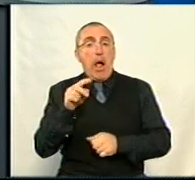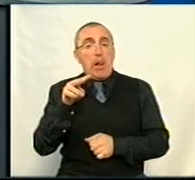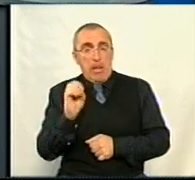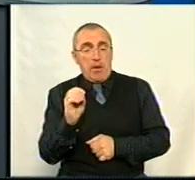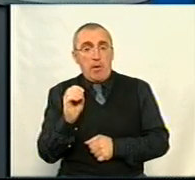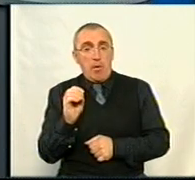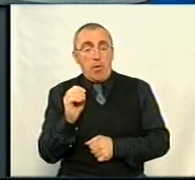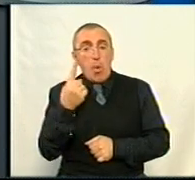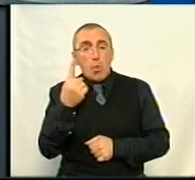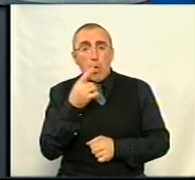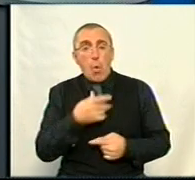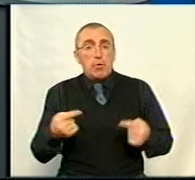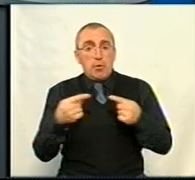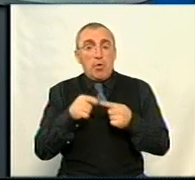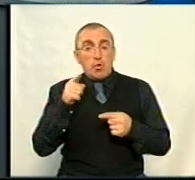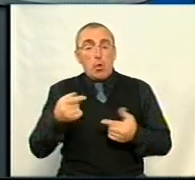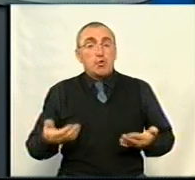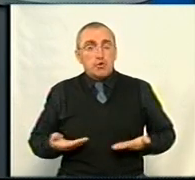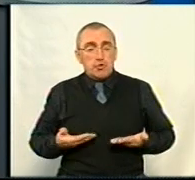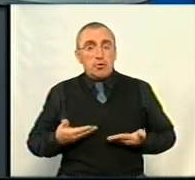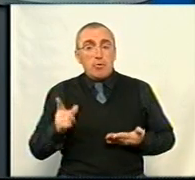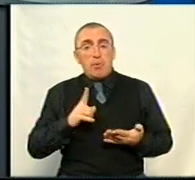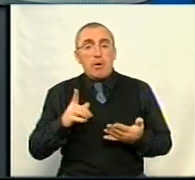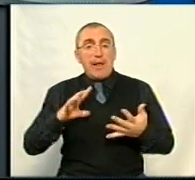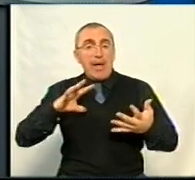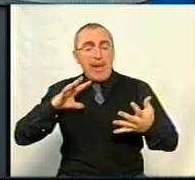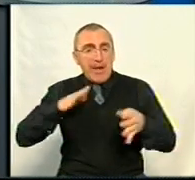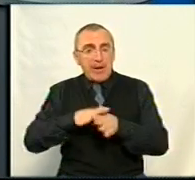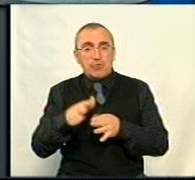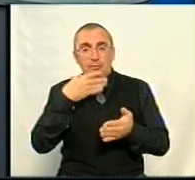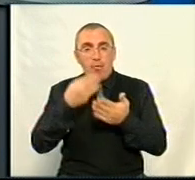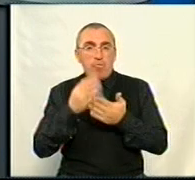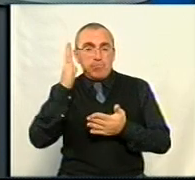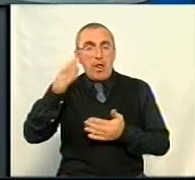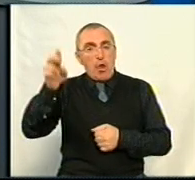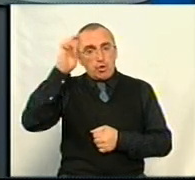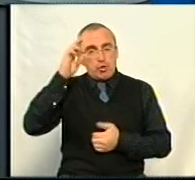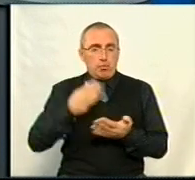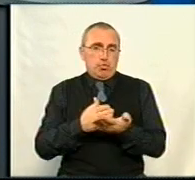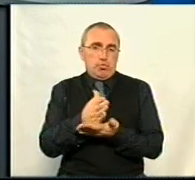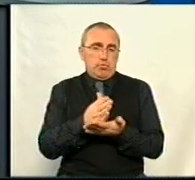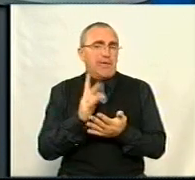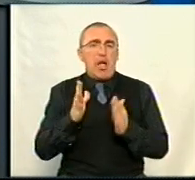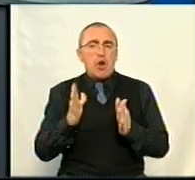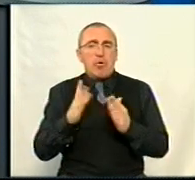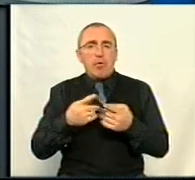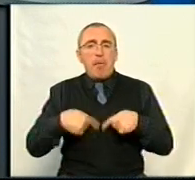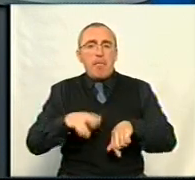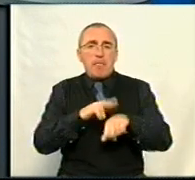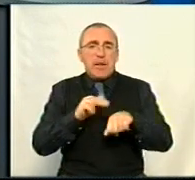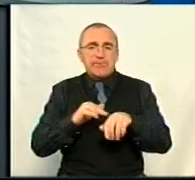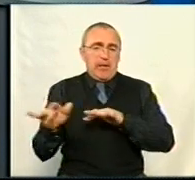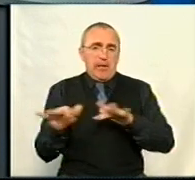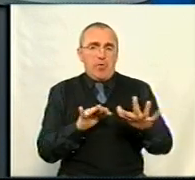однозначно тяжів до того, щоб реалізовувати свій потенціал на державній службі. Не лише в секторі правоохоронної